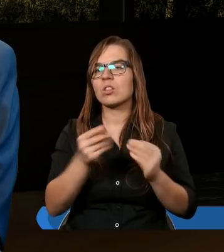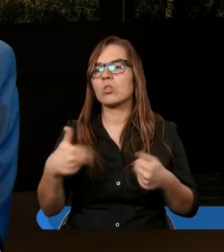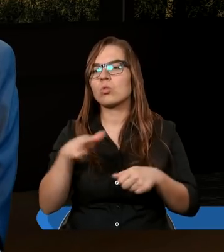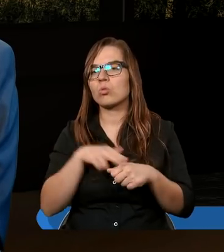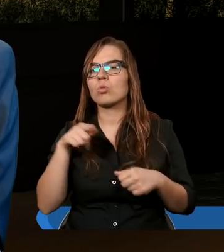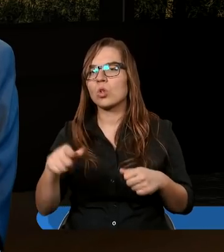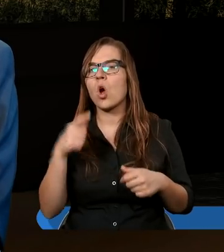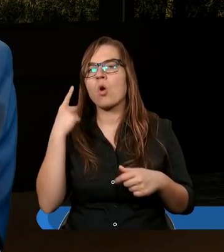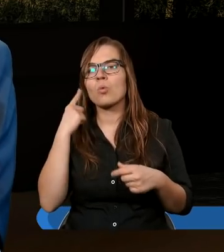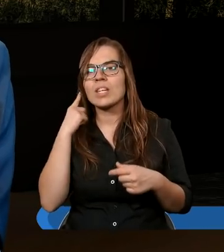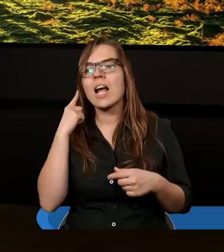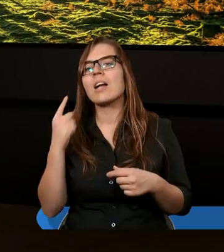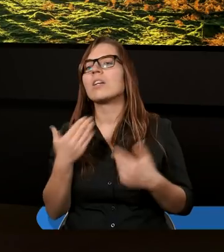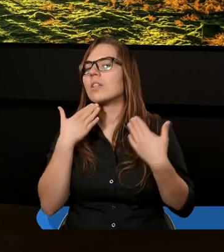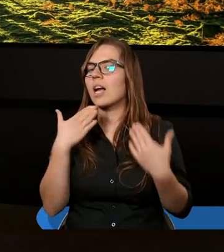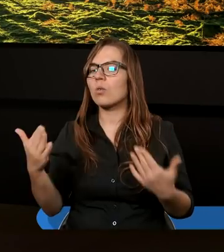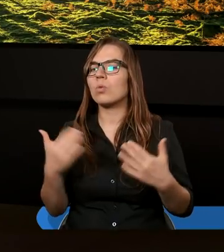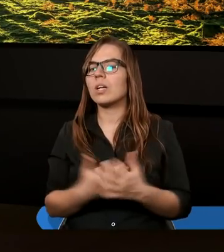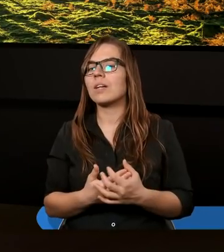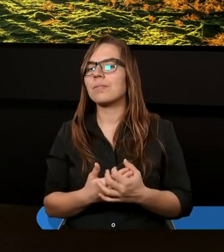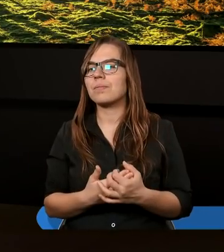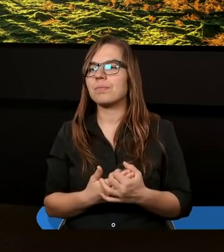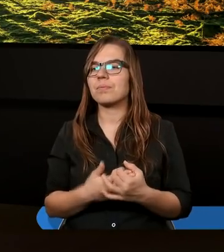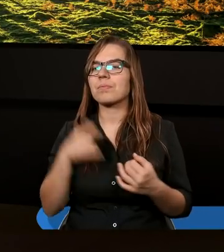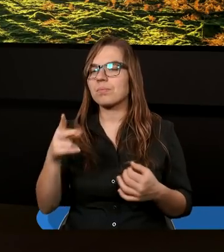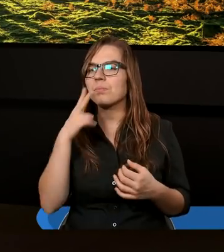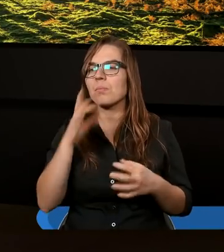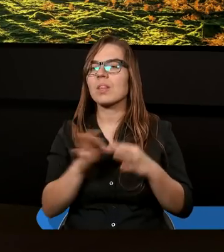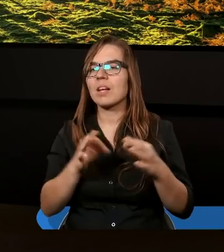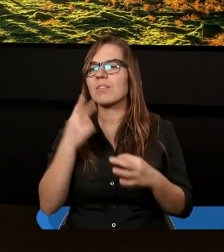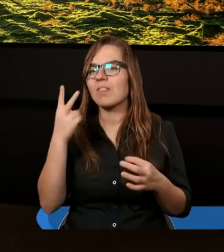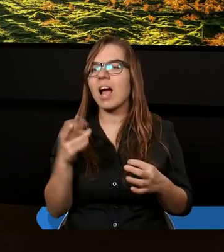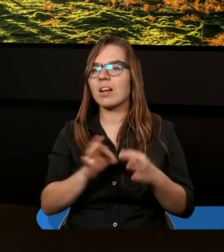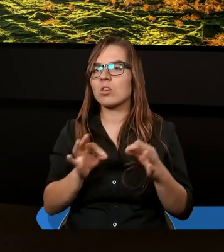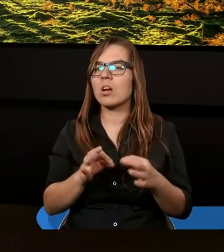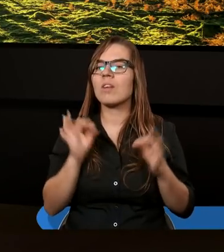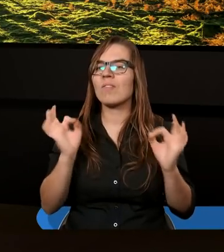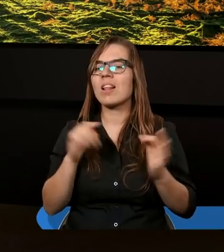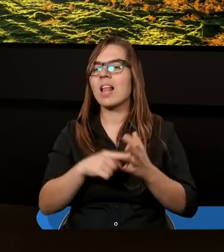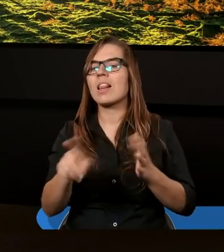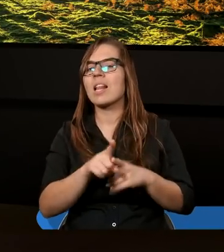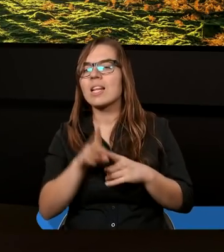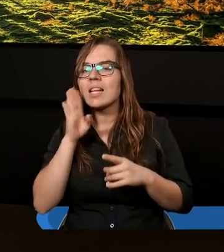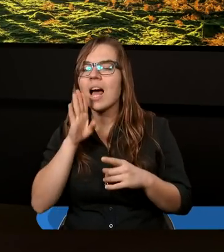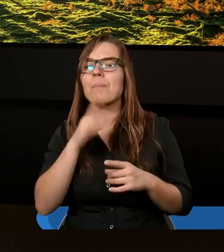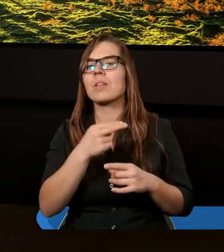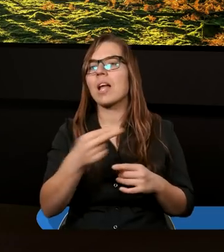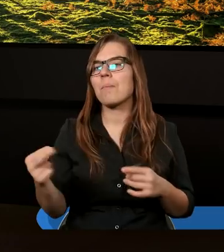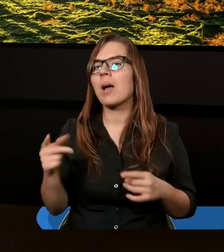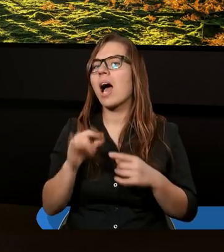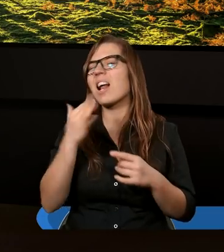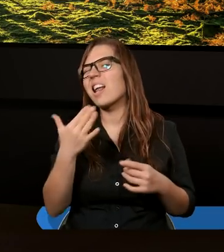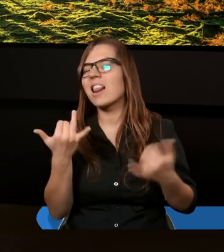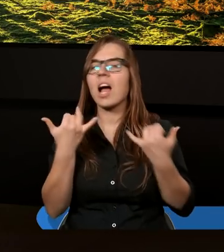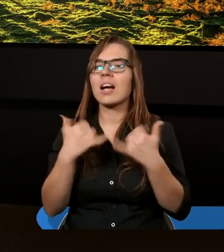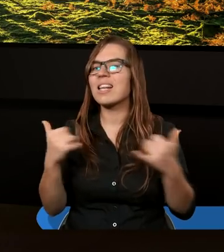którzy to słyszeli. Dziękuję. Dwie historie właściwie na ten sam temat, ale